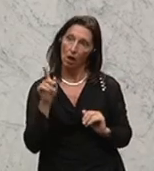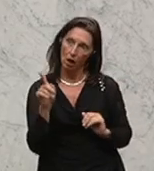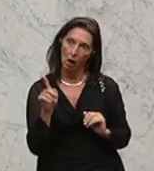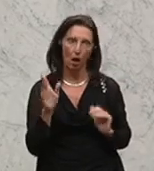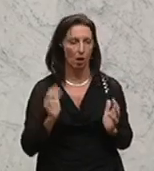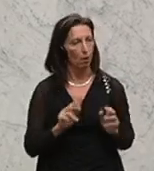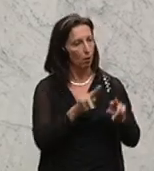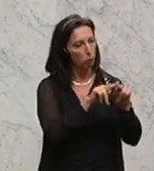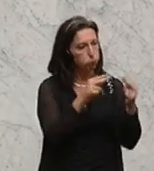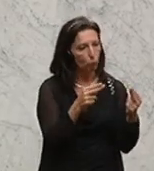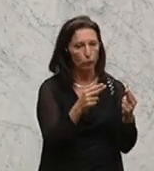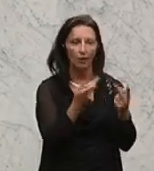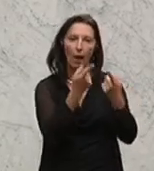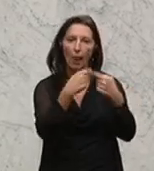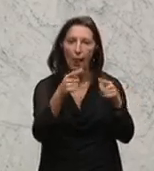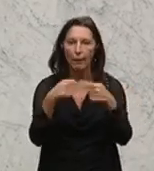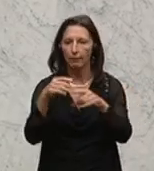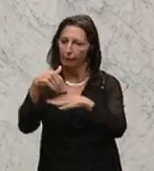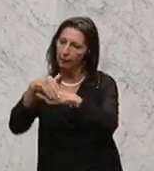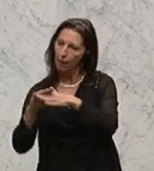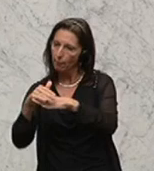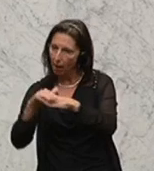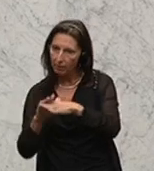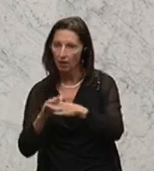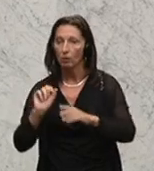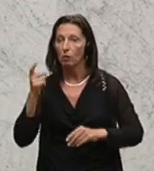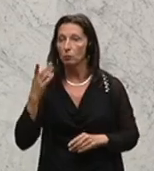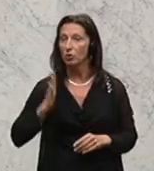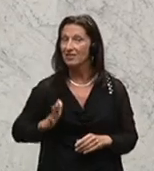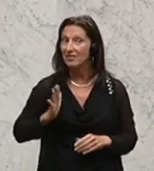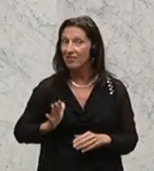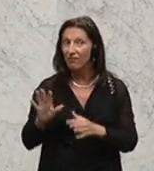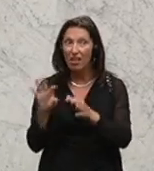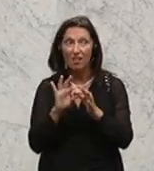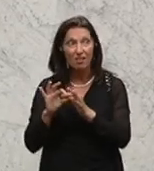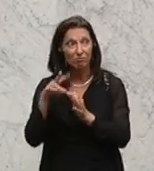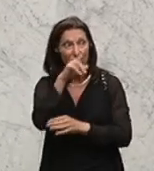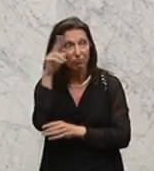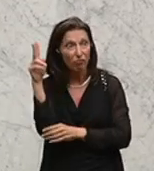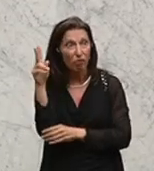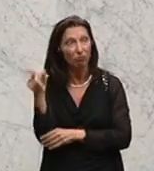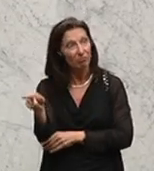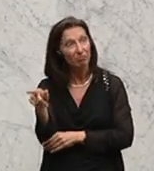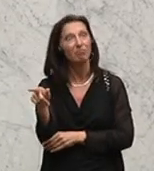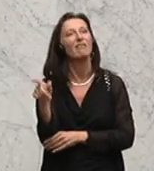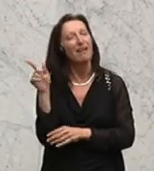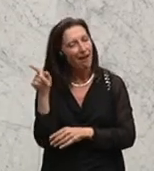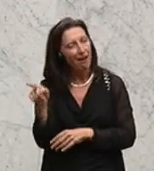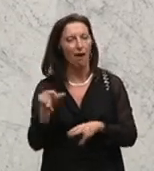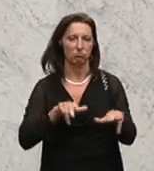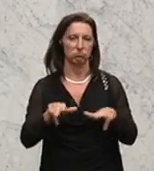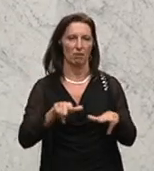zwischen Bund, Ländern und Gemeinden und vor allem der Zivilbevölkerung zu verbessern. Denn gerade die